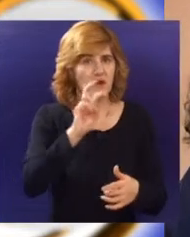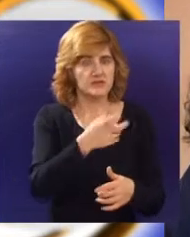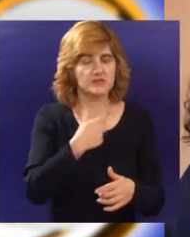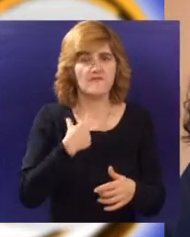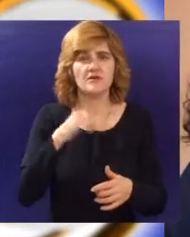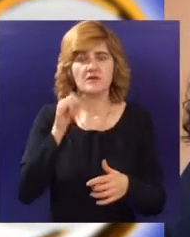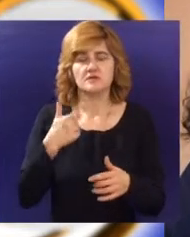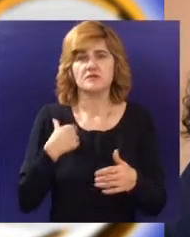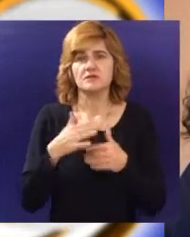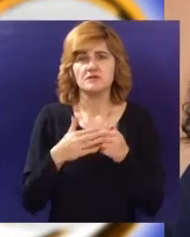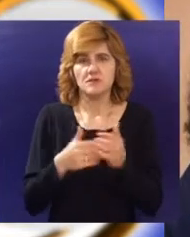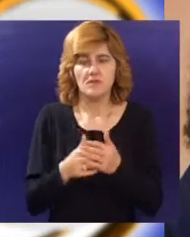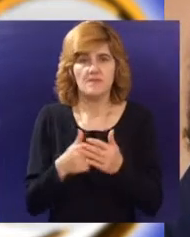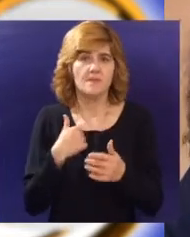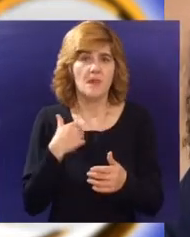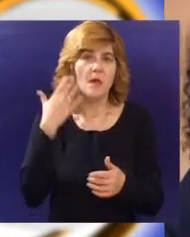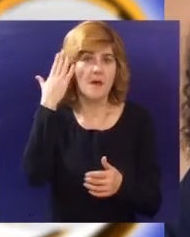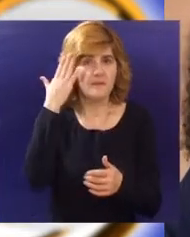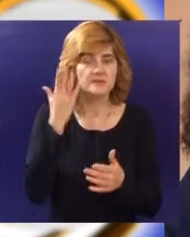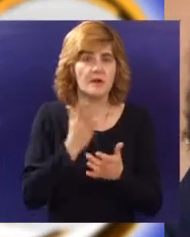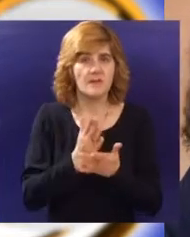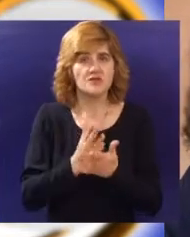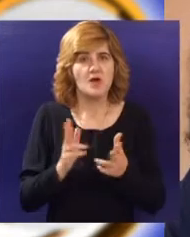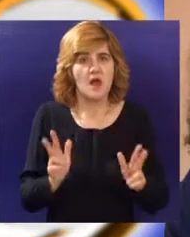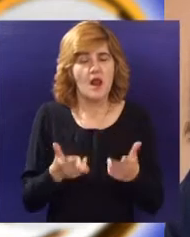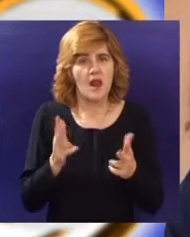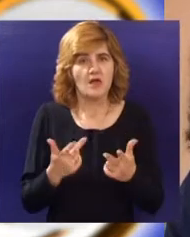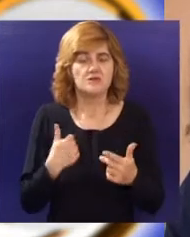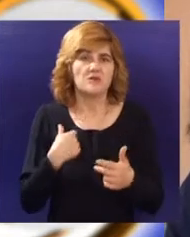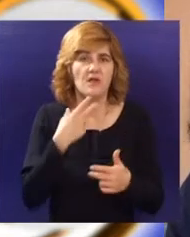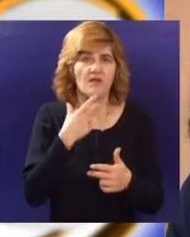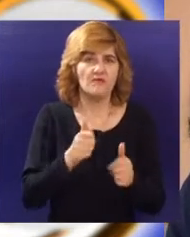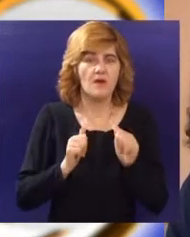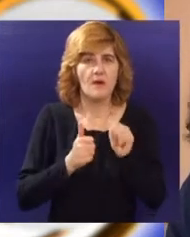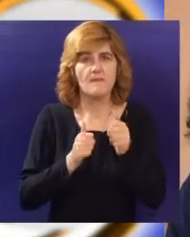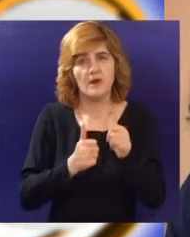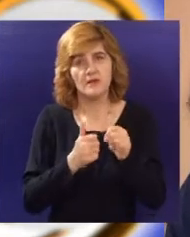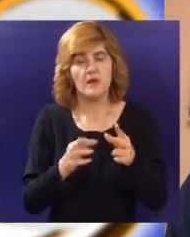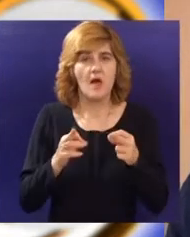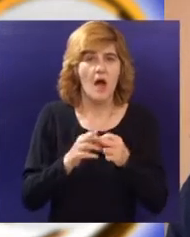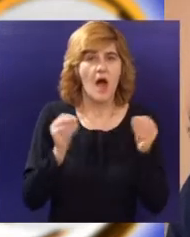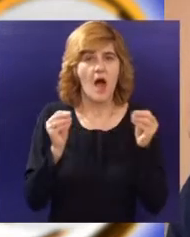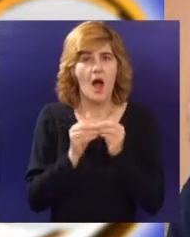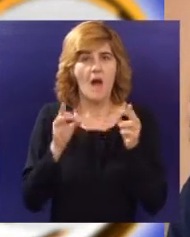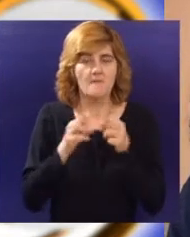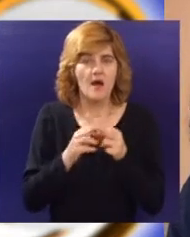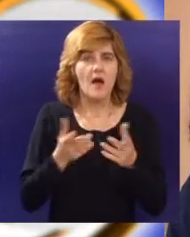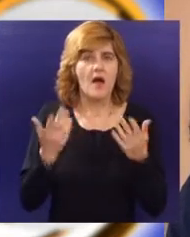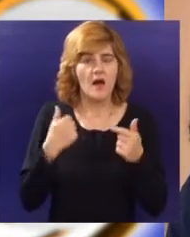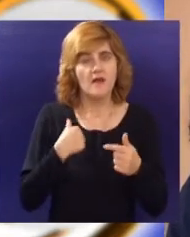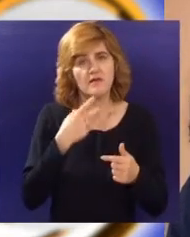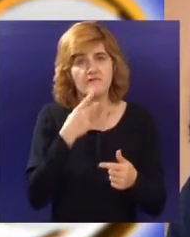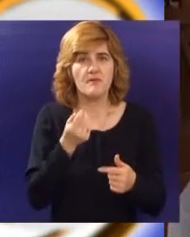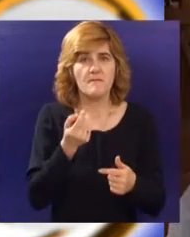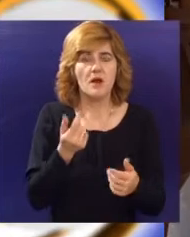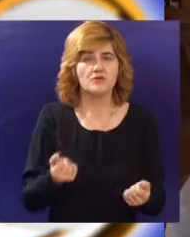problem. Mislim sam da će biti malo lakše ili teško, dosta pevati, pratit će vukali i ono, aba. Nisam zna baš da je toliko